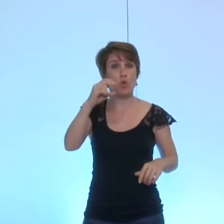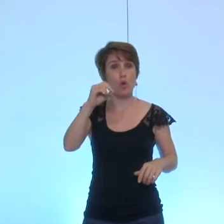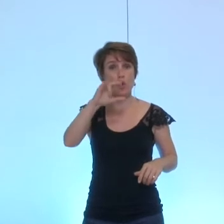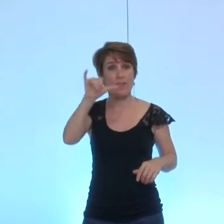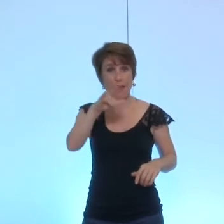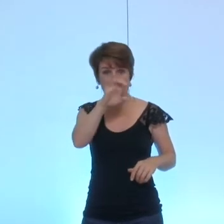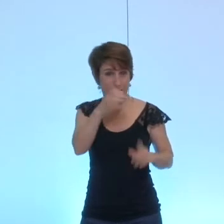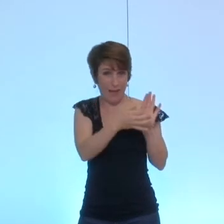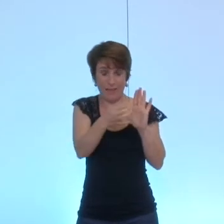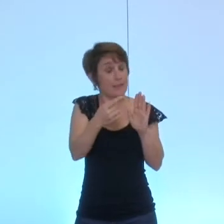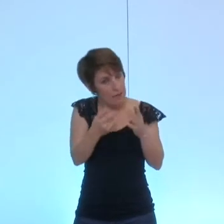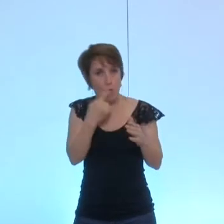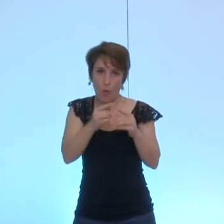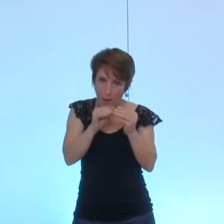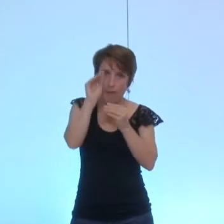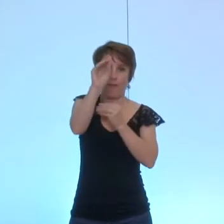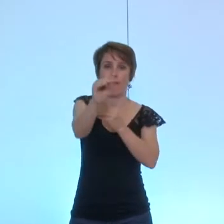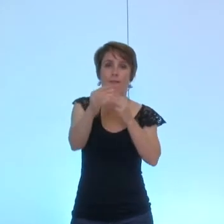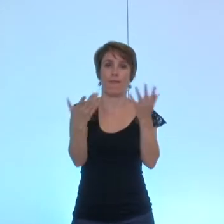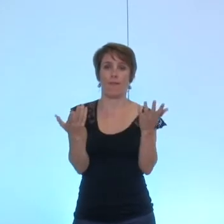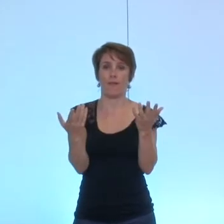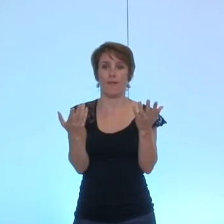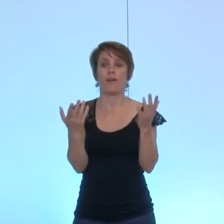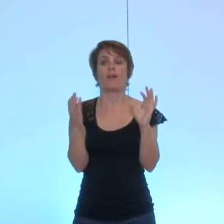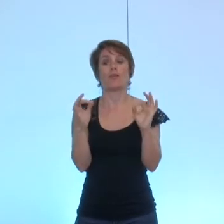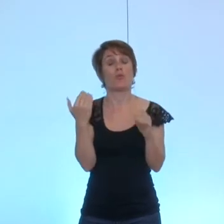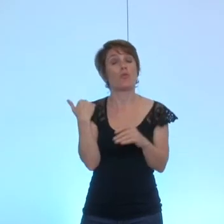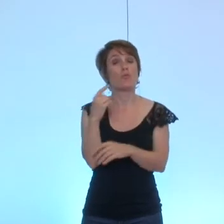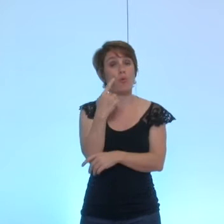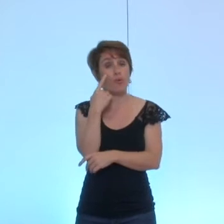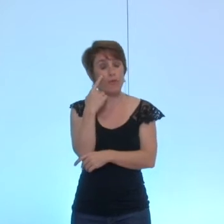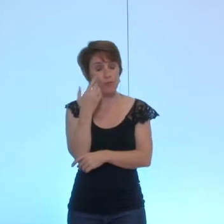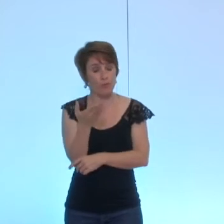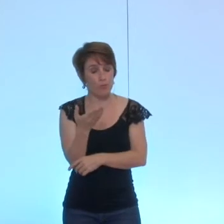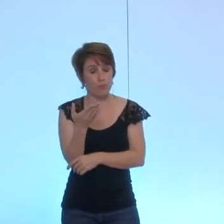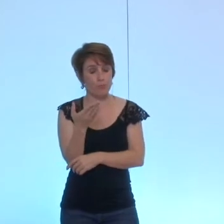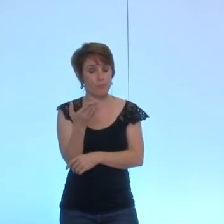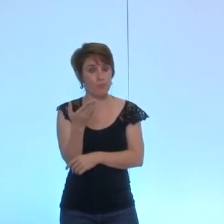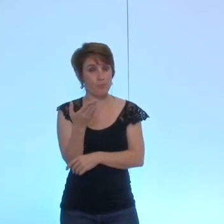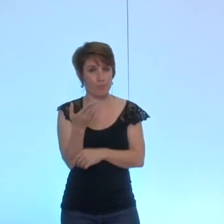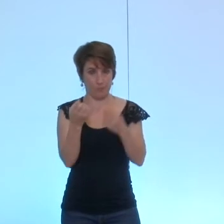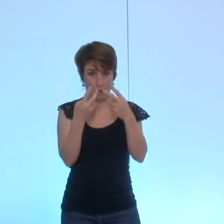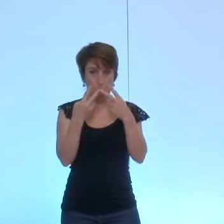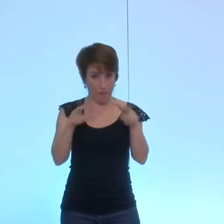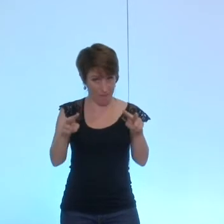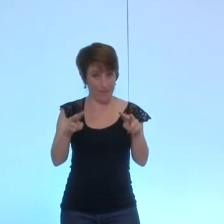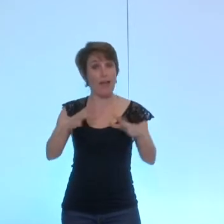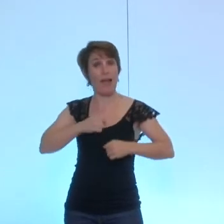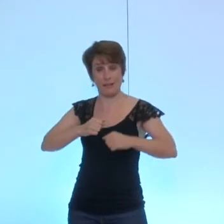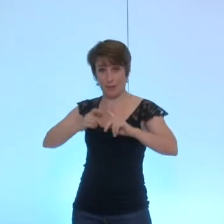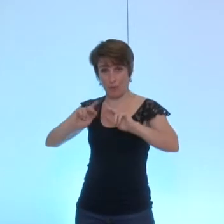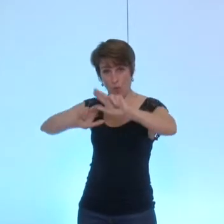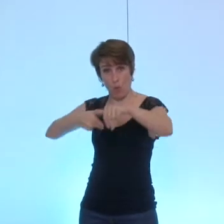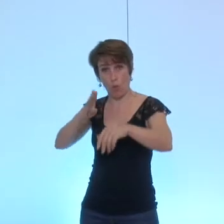au conseil on a vu que la ville reprend le bail et que les travaux du propriétaire sont